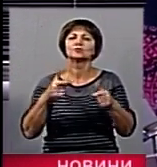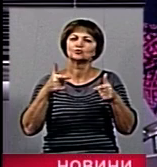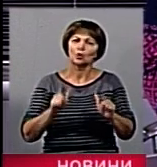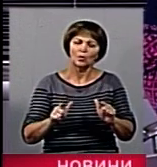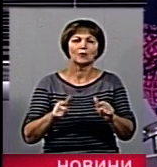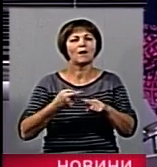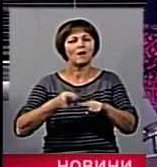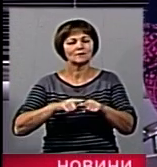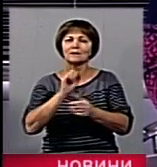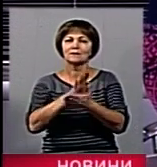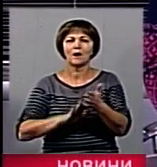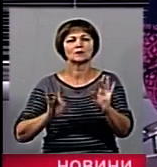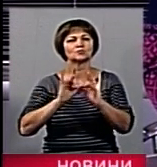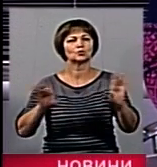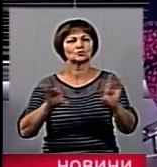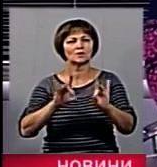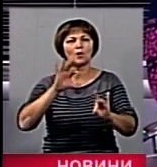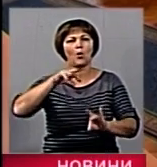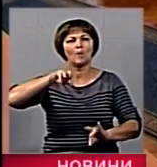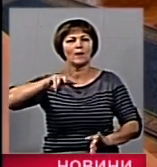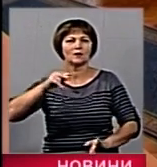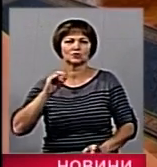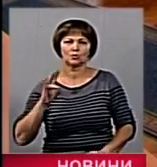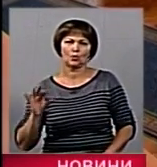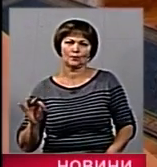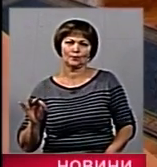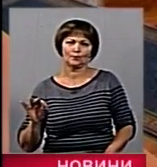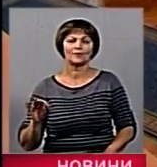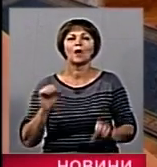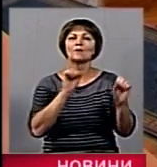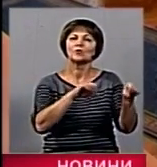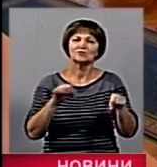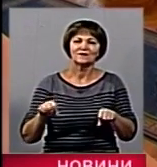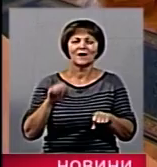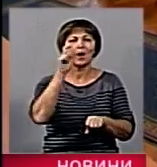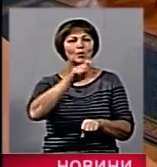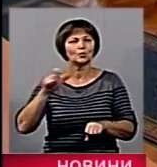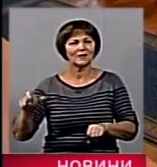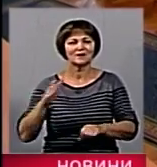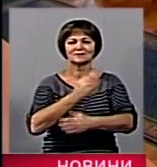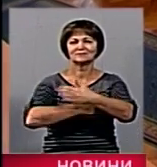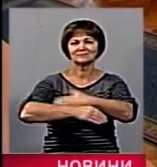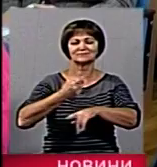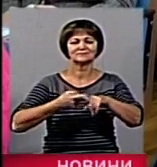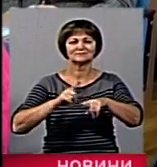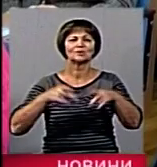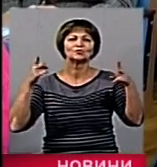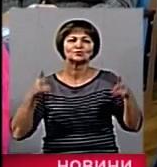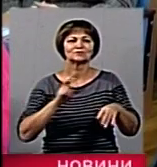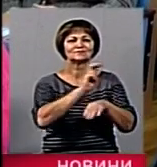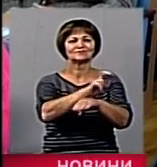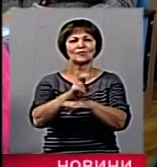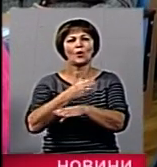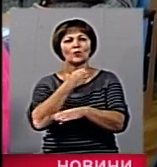звернення – про це далі у сюжеті Юрія Омельченка. Доступність людей з вадами здоров'я до соціально-побудових об'єктів –